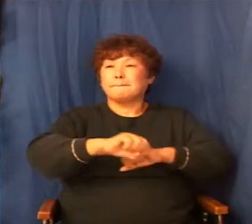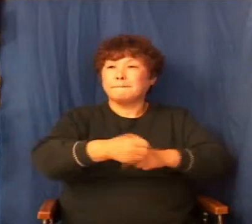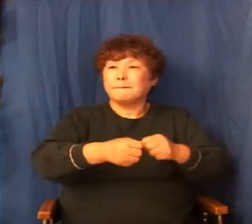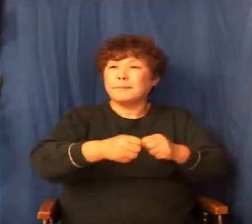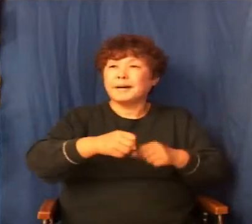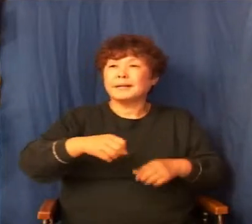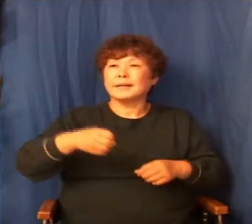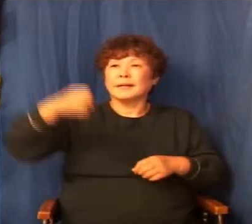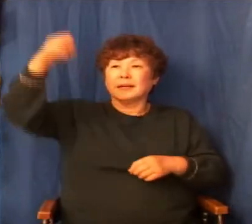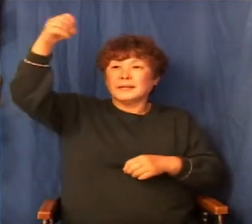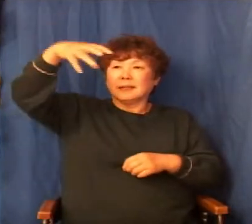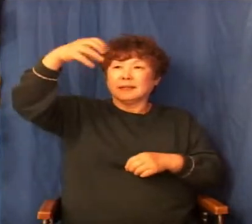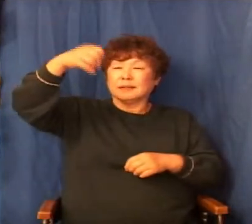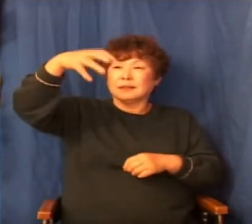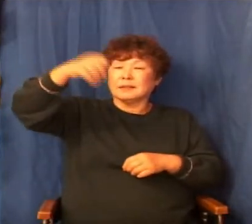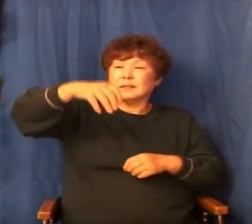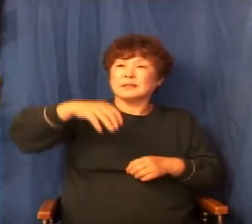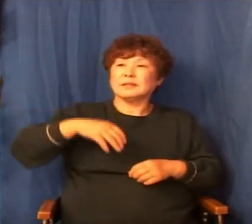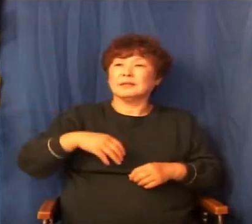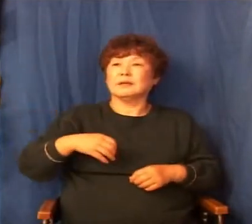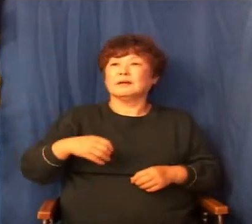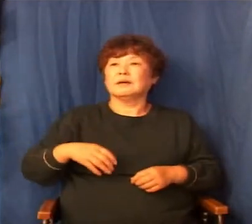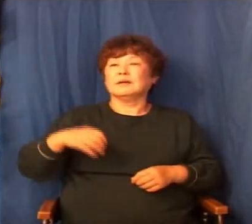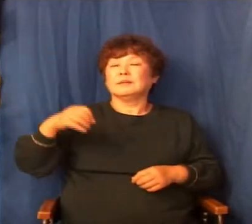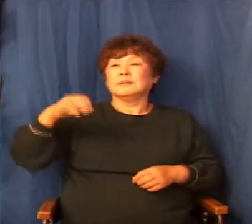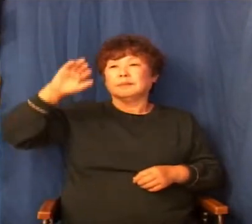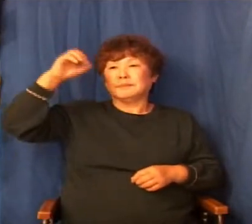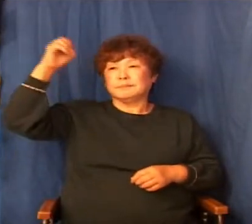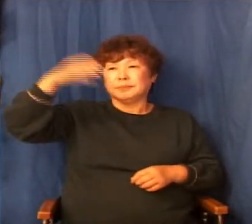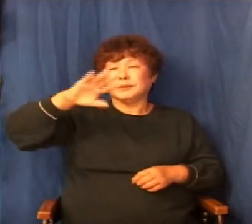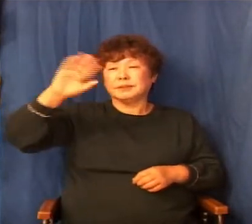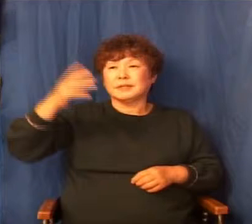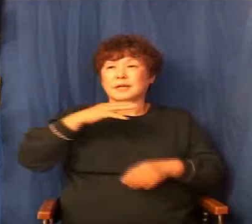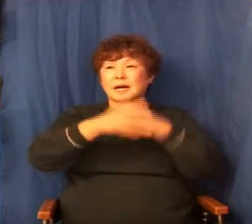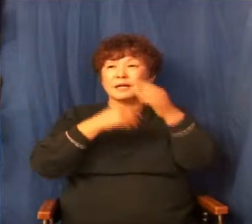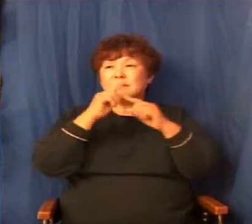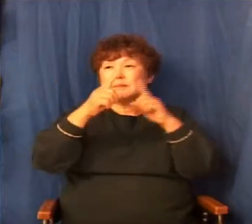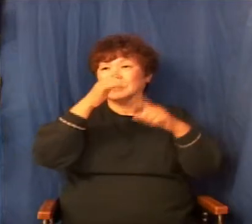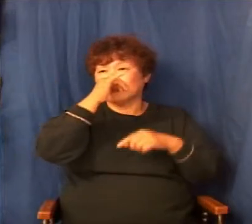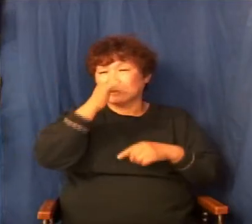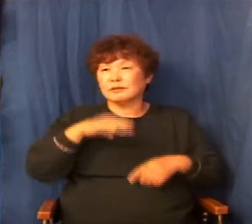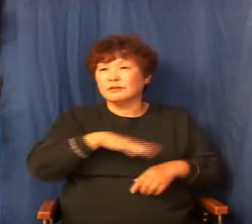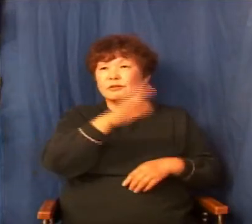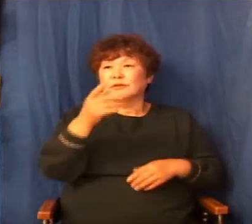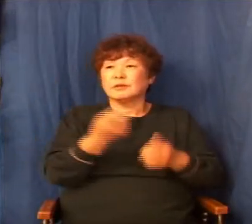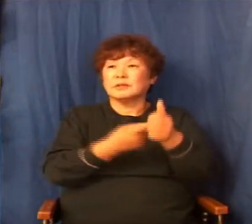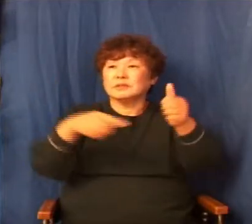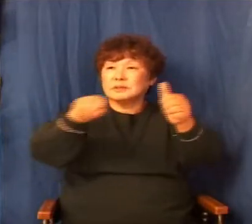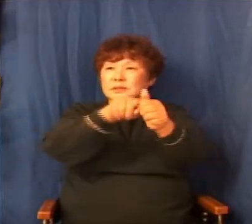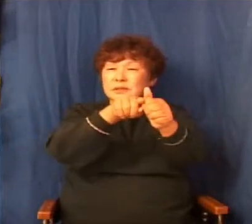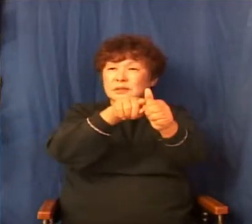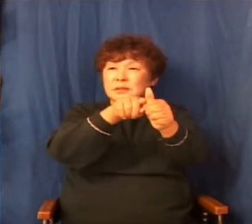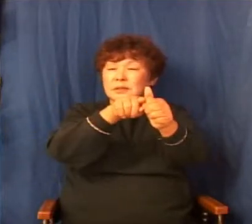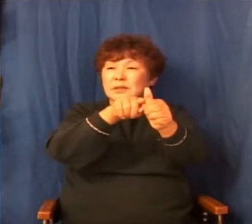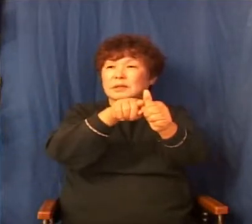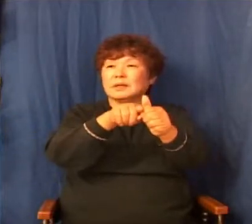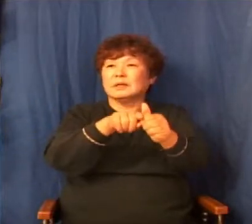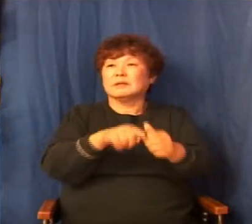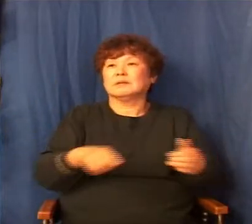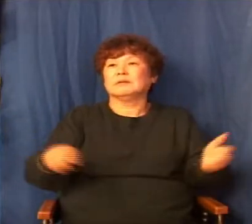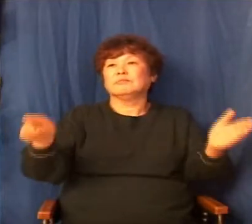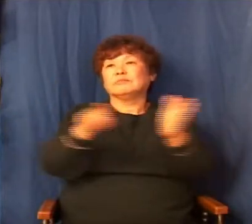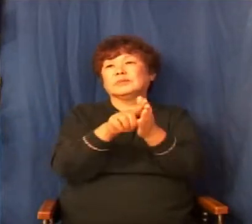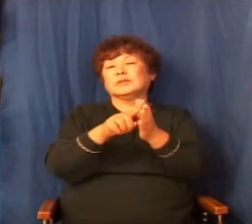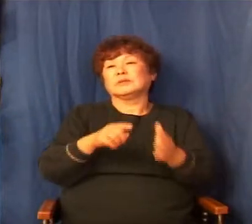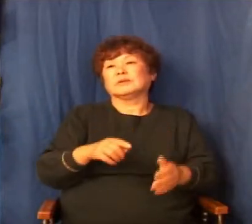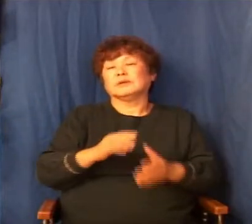빛이 되는 하나님의 말씀이 우리에게 있고 그 다음에 우리는 우리가 의지하면서 신뢰할 수 있는 성령과 동행하는 늘